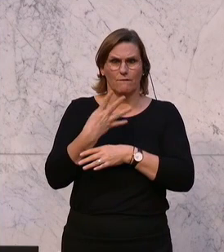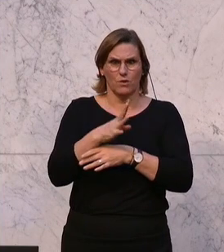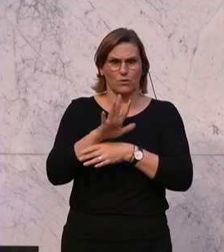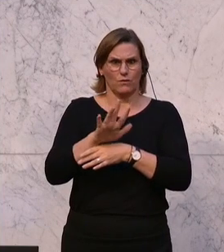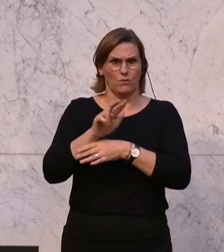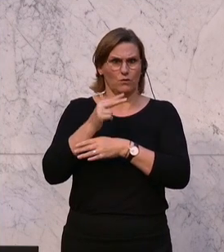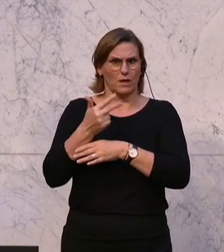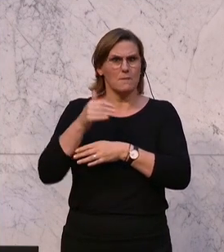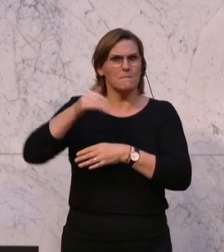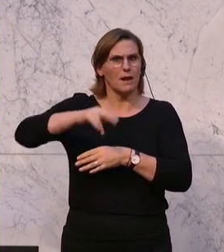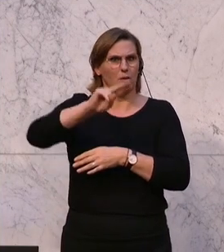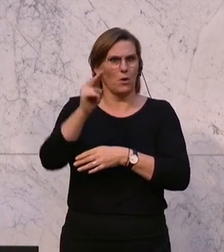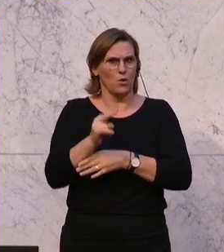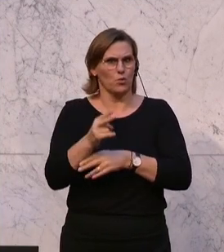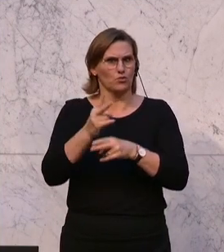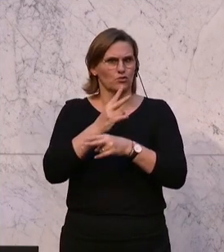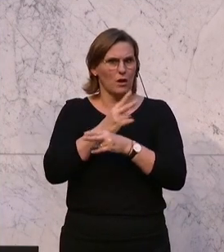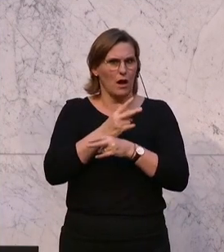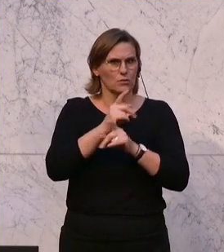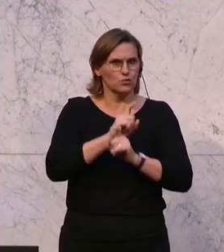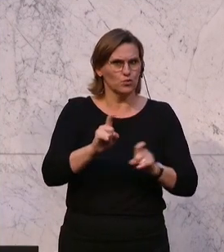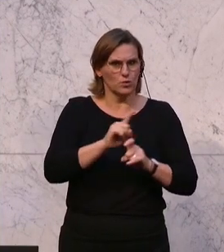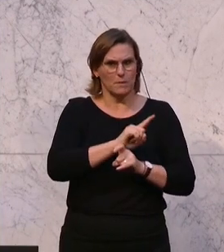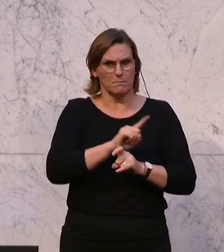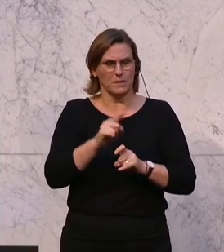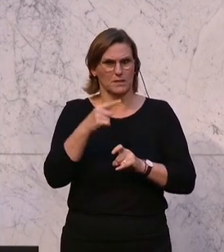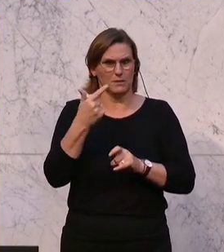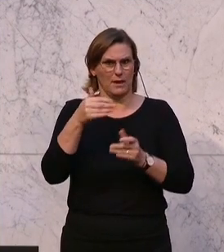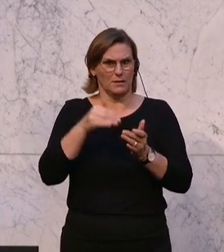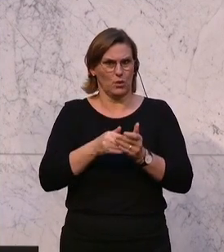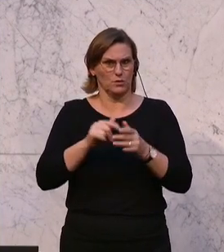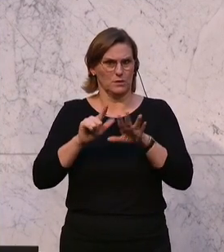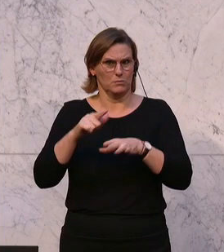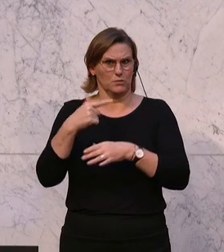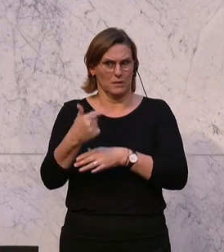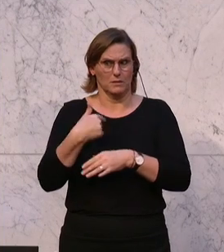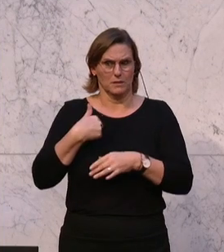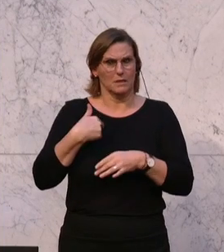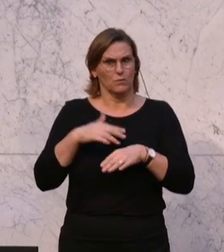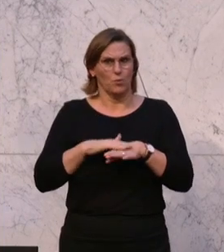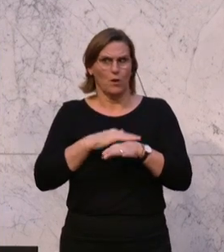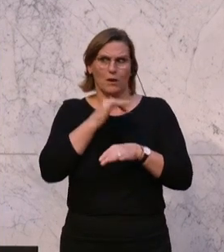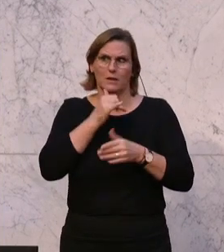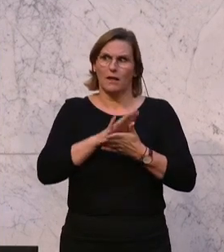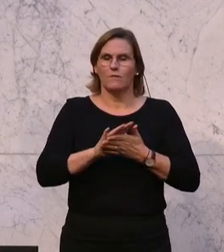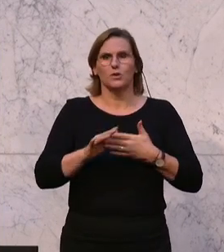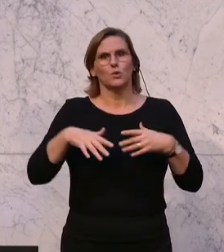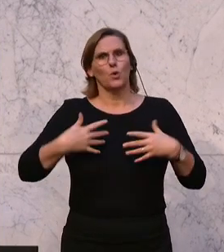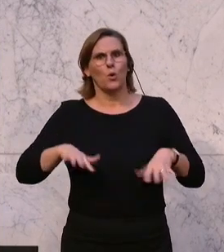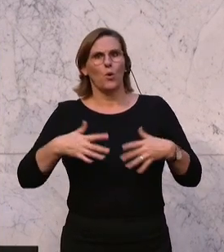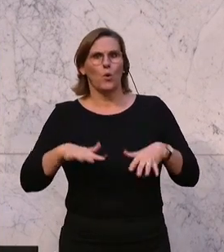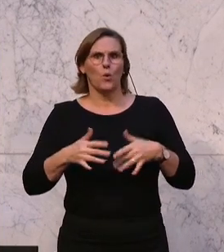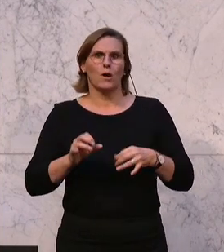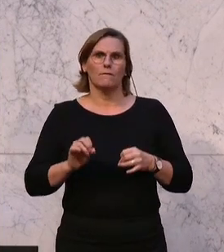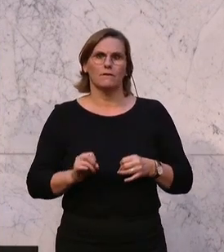435 Milliarden Euro Staatsverschuldung bis 2027. Ich glaube nicht, dass das irgendwas ist, wo man da jetzt wie das frisch lackierte